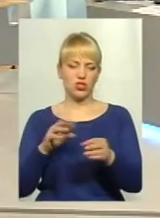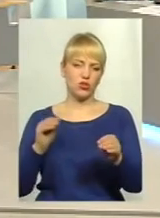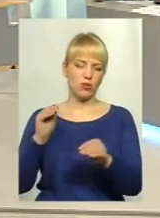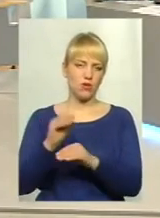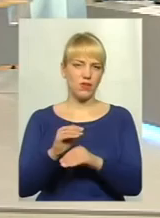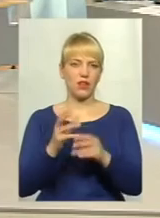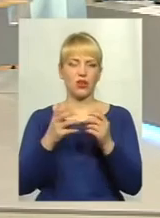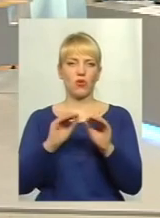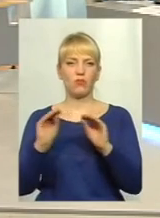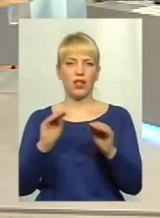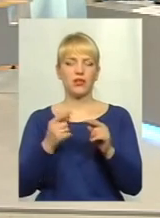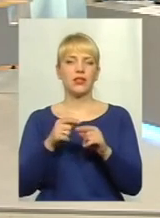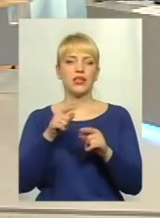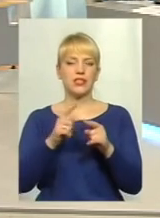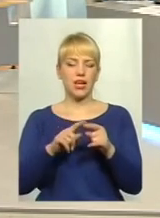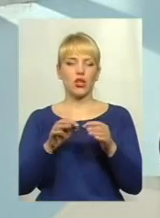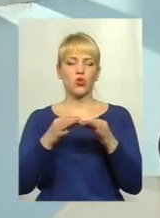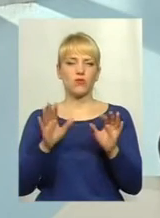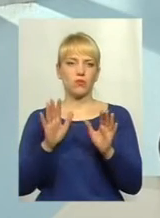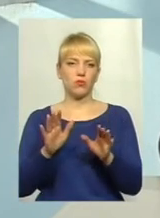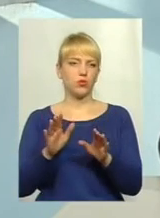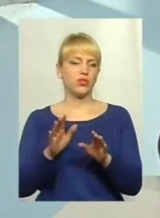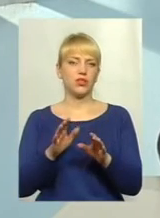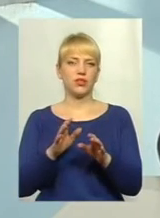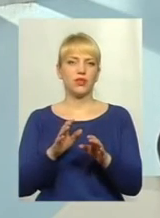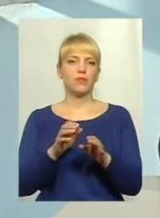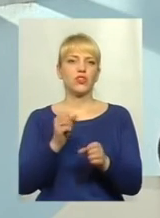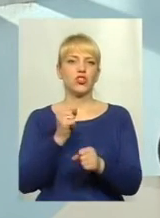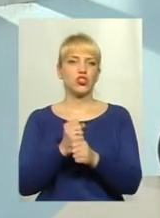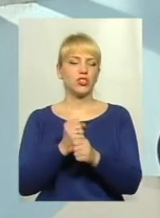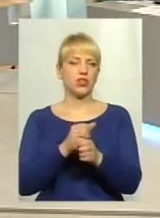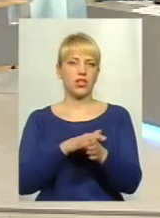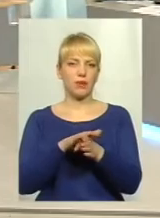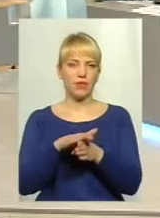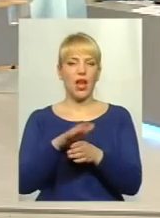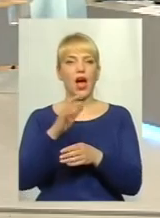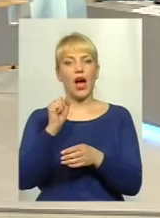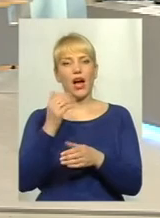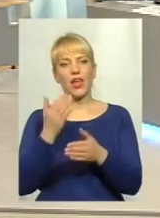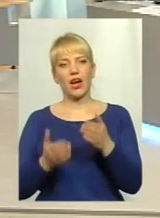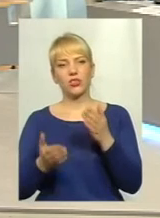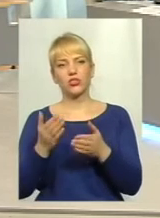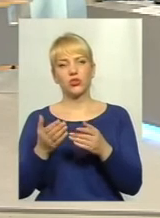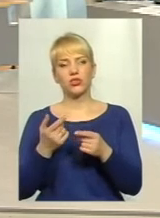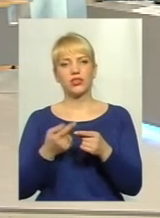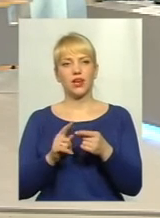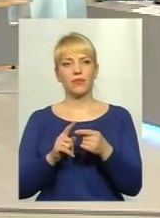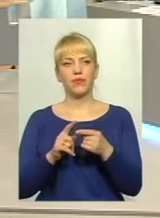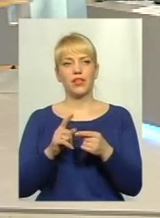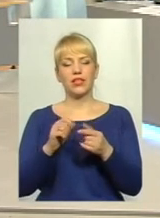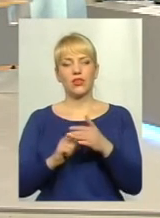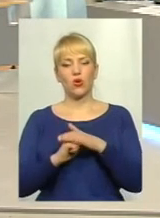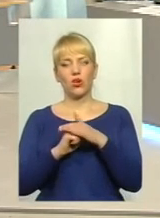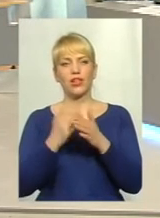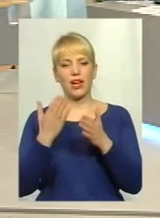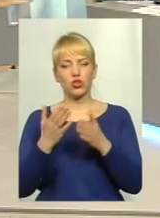цей дозвіл буде чиненим. Раз, необмежений термін дії. А саме є підприємства? Тобто, який є підставою